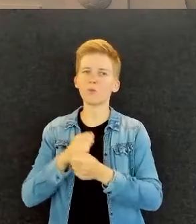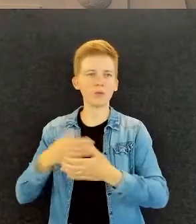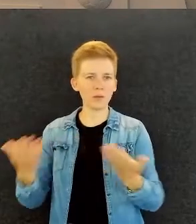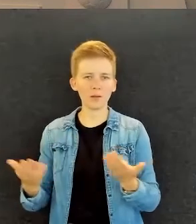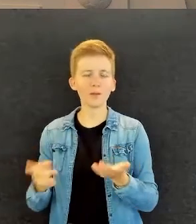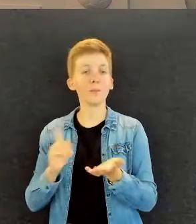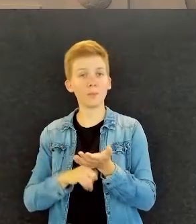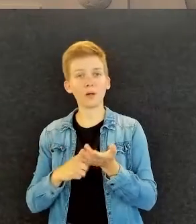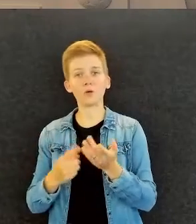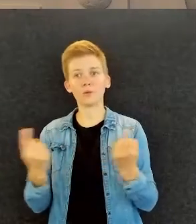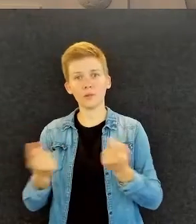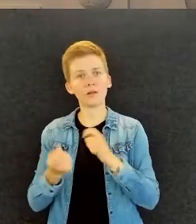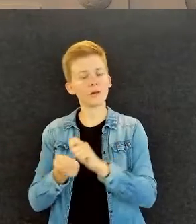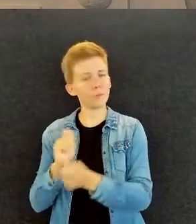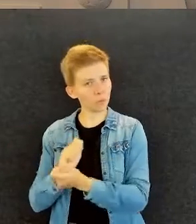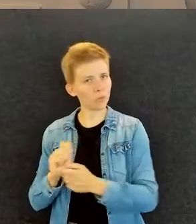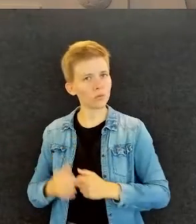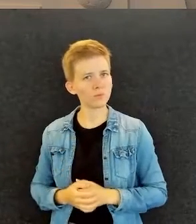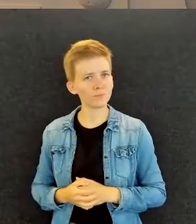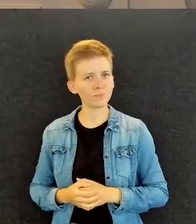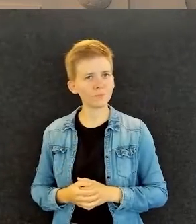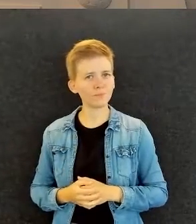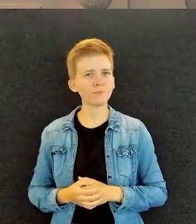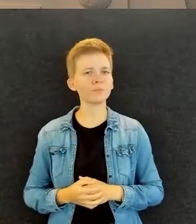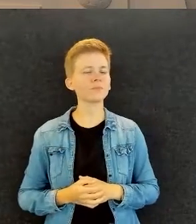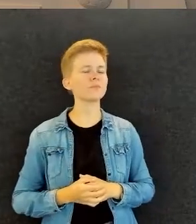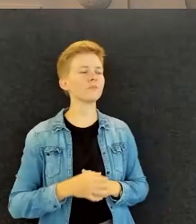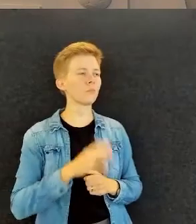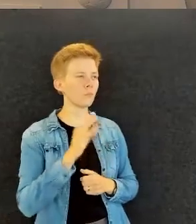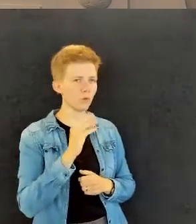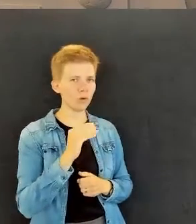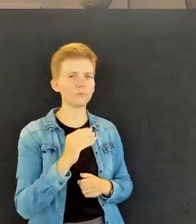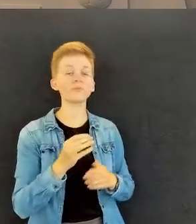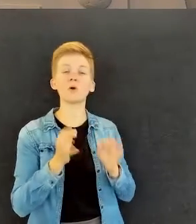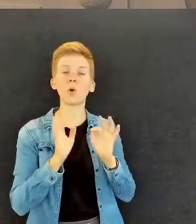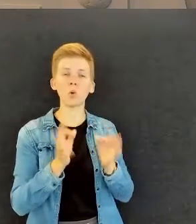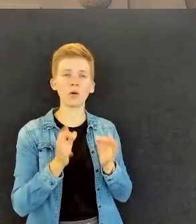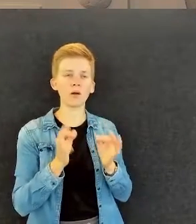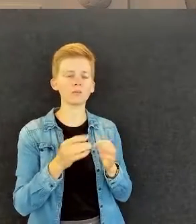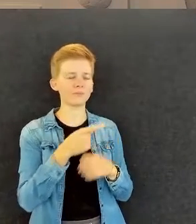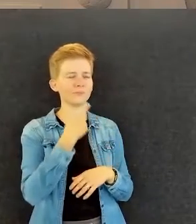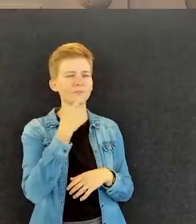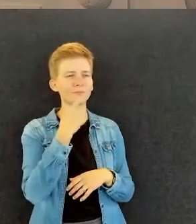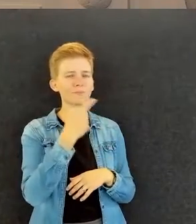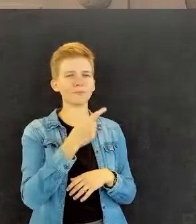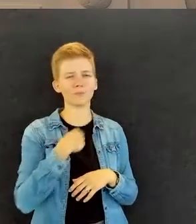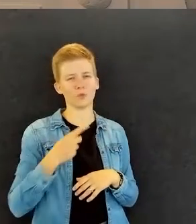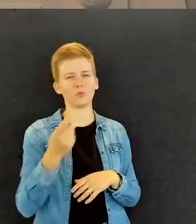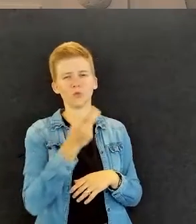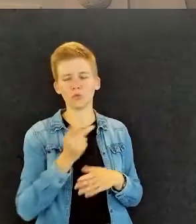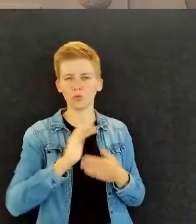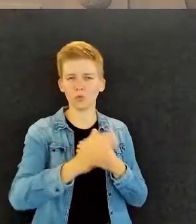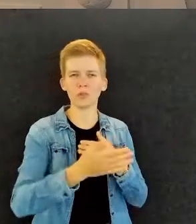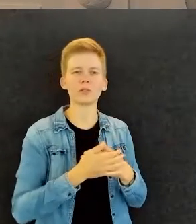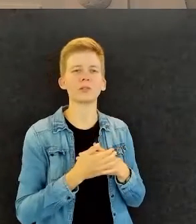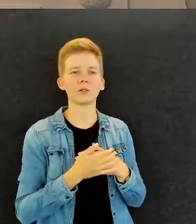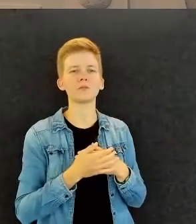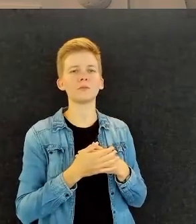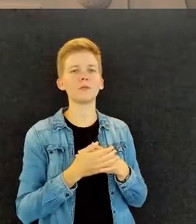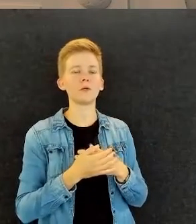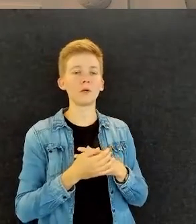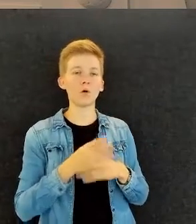tämä pitää. Niin, kyllä. No mitä sitten, sanoitkin jo tuosta, mutta kysyn vielä, että onko jotain